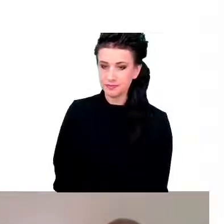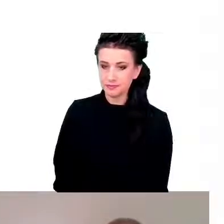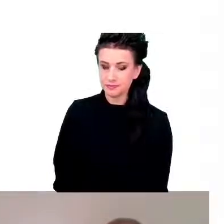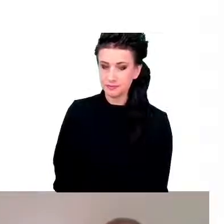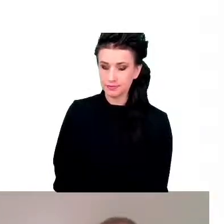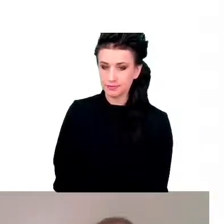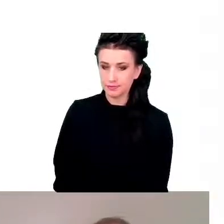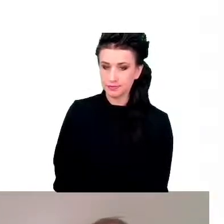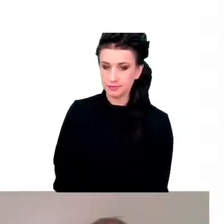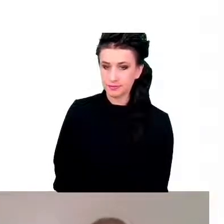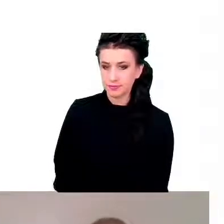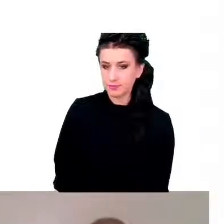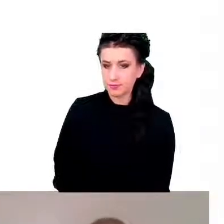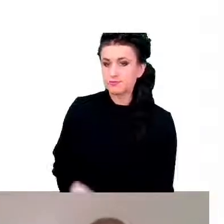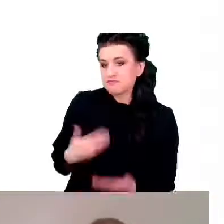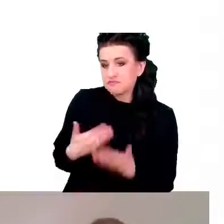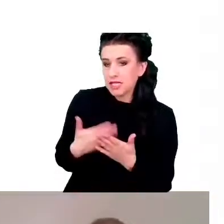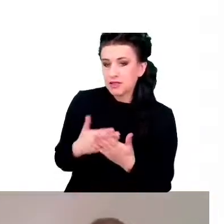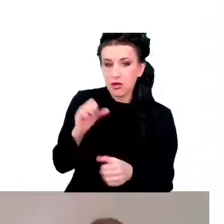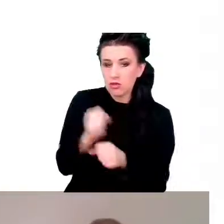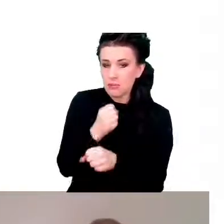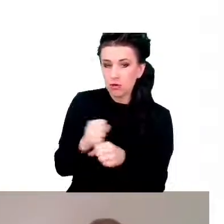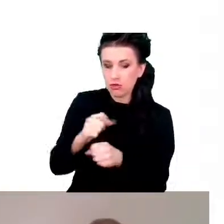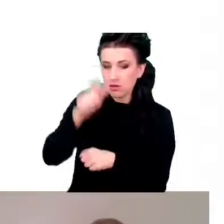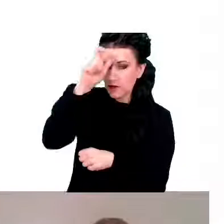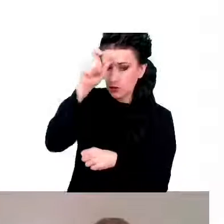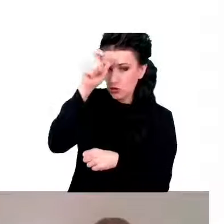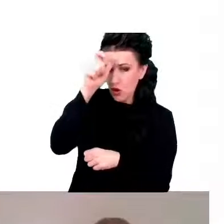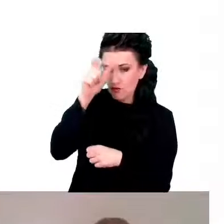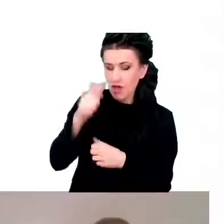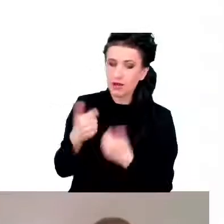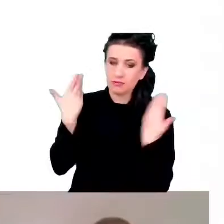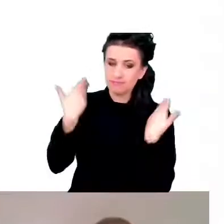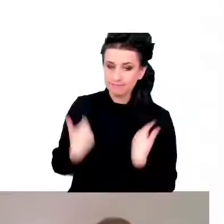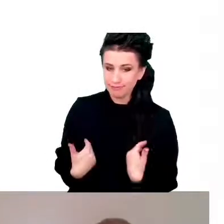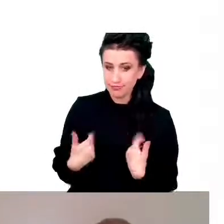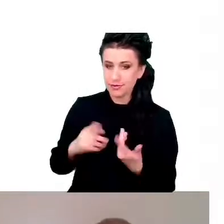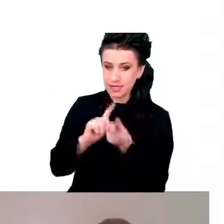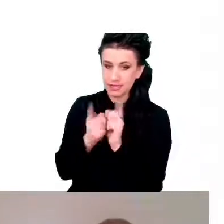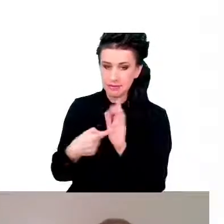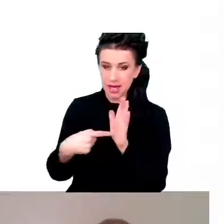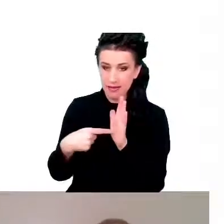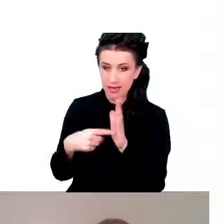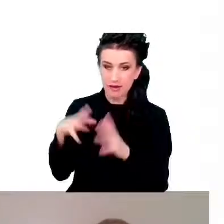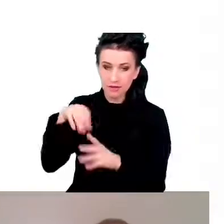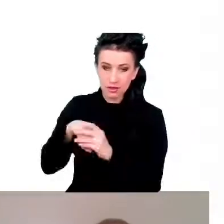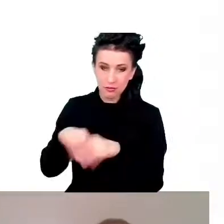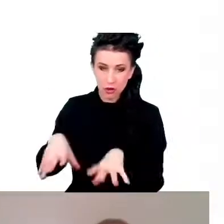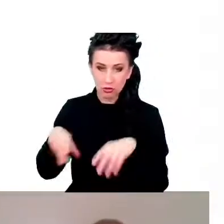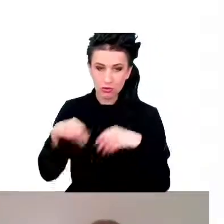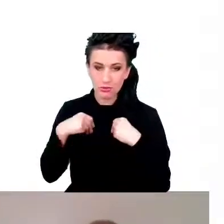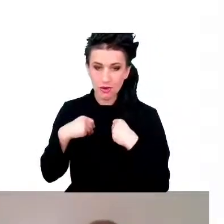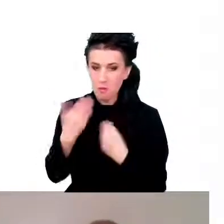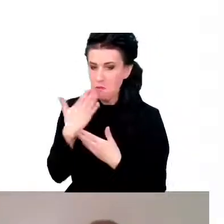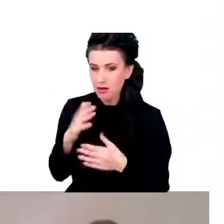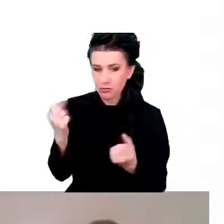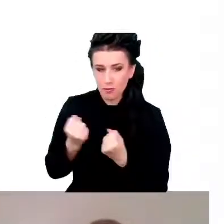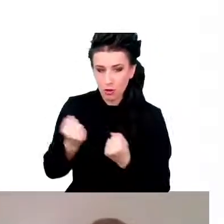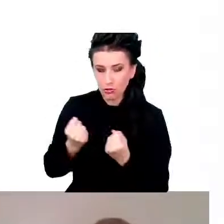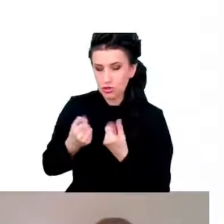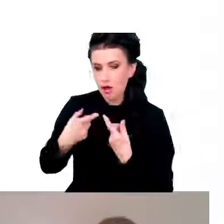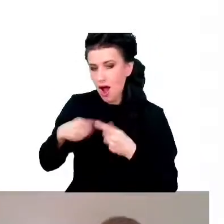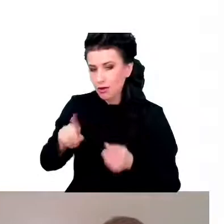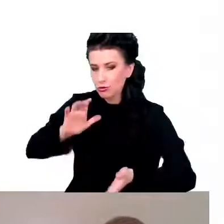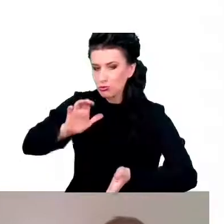widzenia okowego niemożliwe jest, żeby człowiek jako istota ludzka zmienił się tak bardzo w tak krótkim czasie.